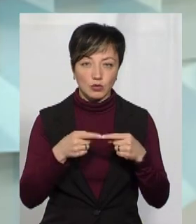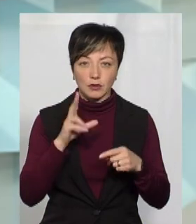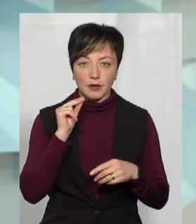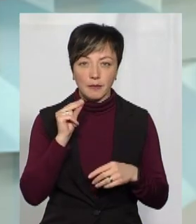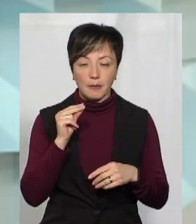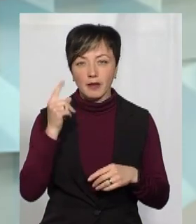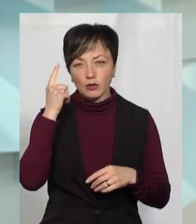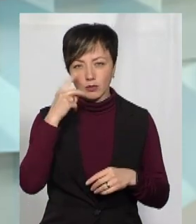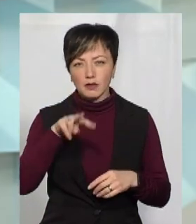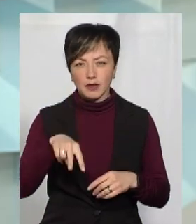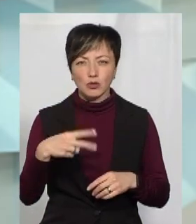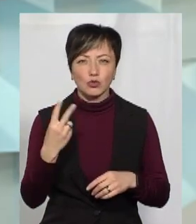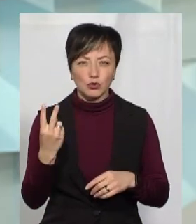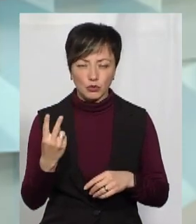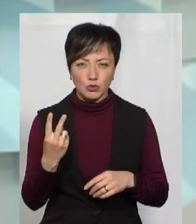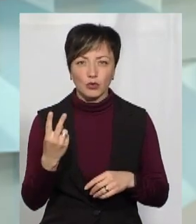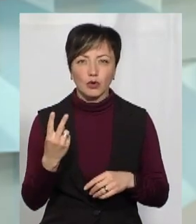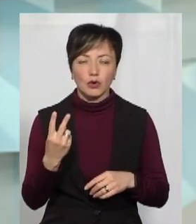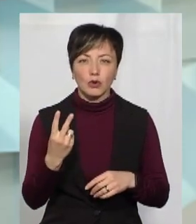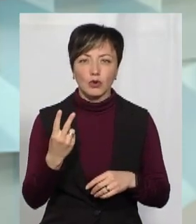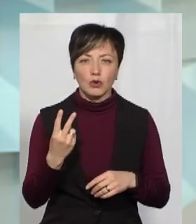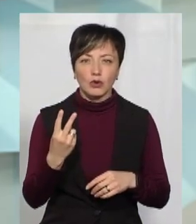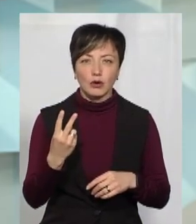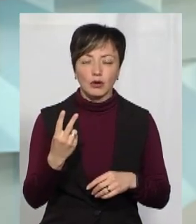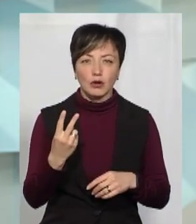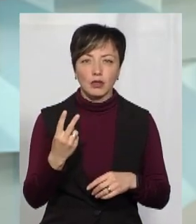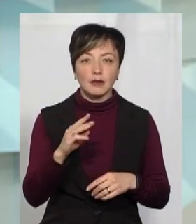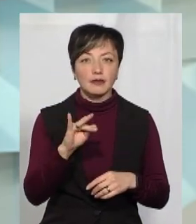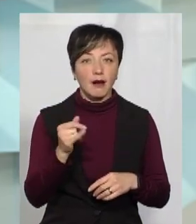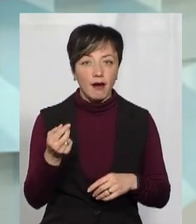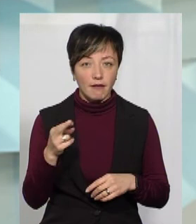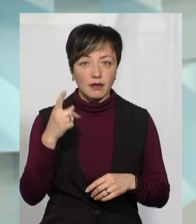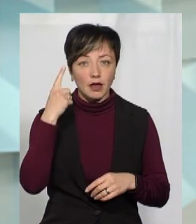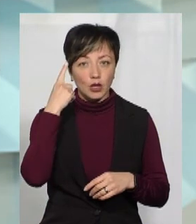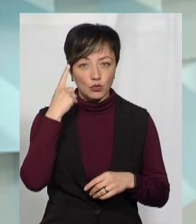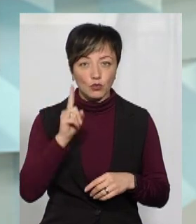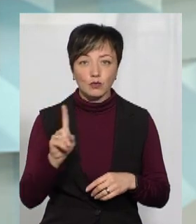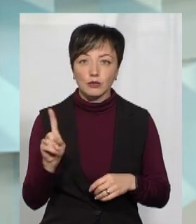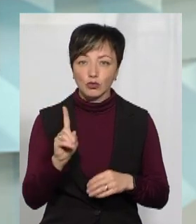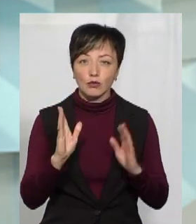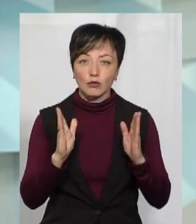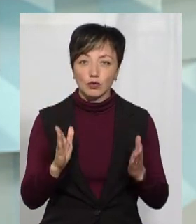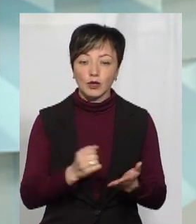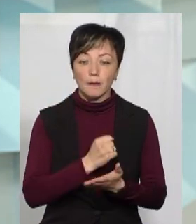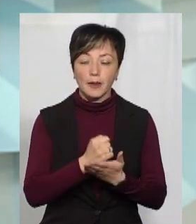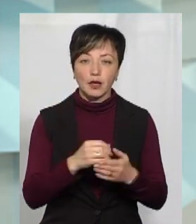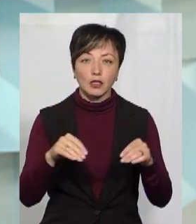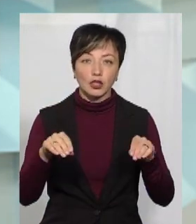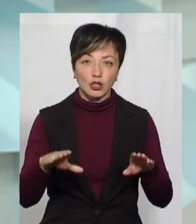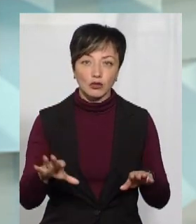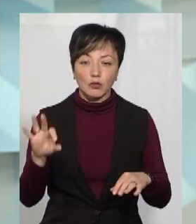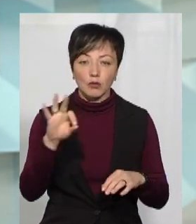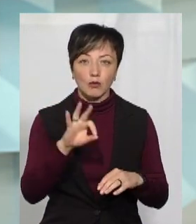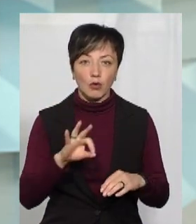Ну, з 22 травня, я думаю, що буде прийнято рішення